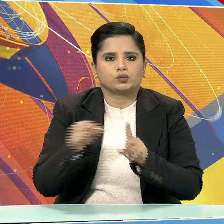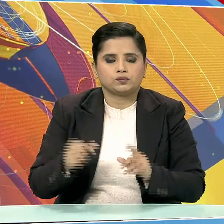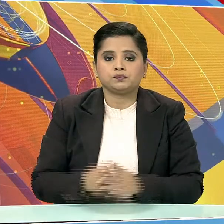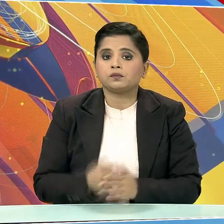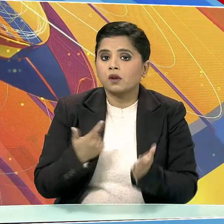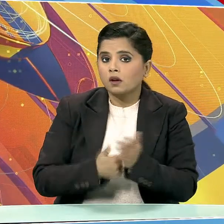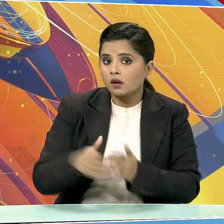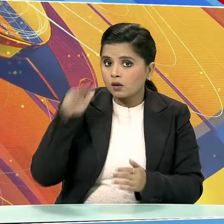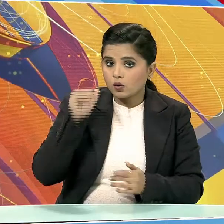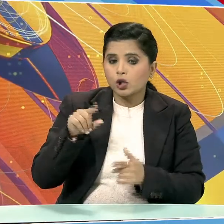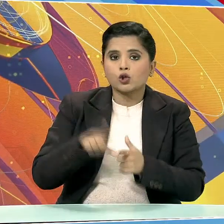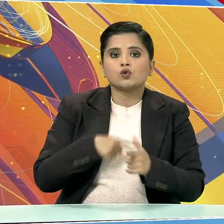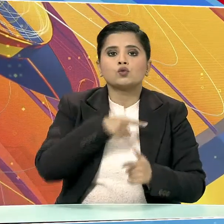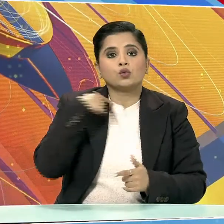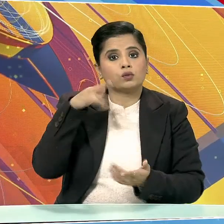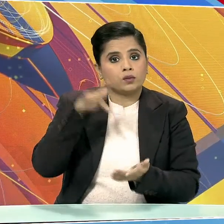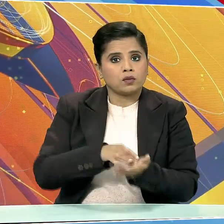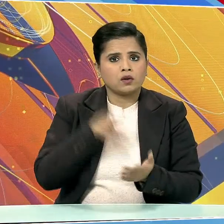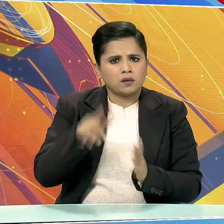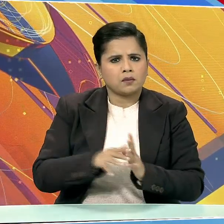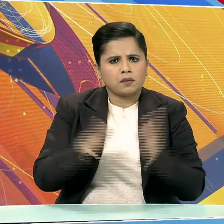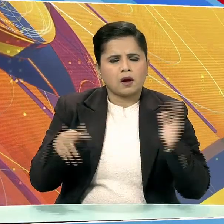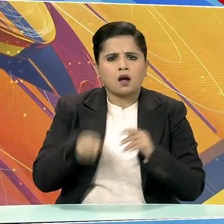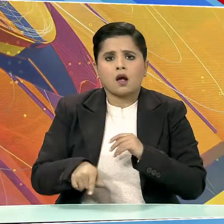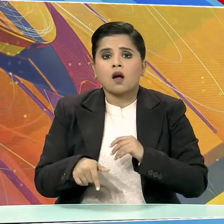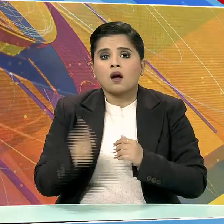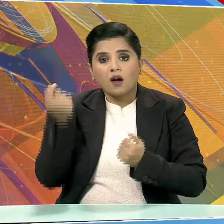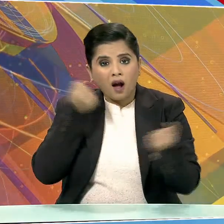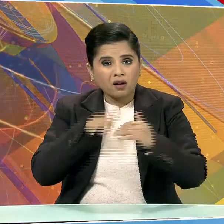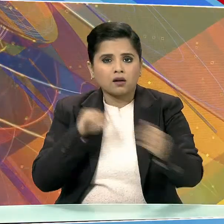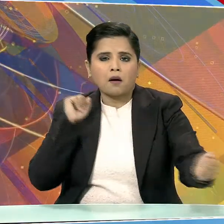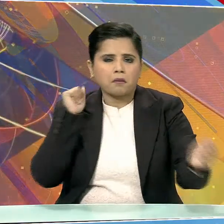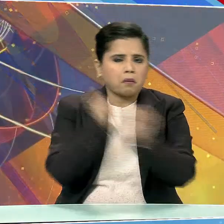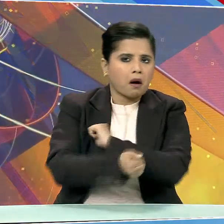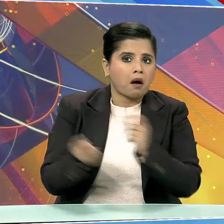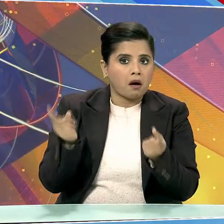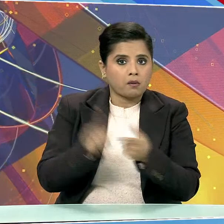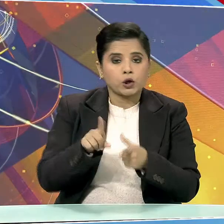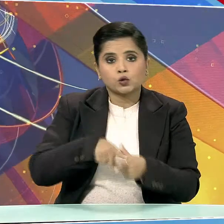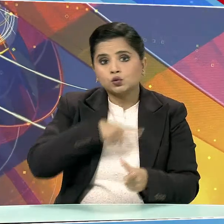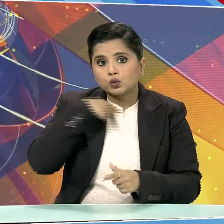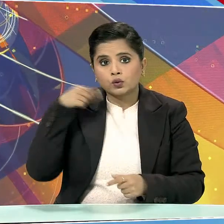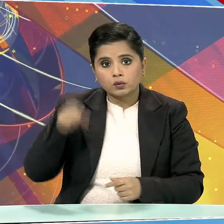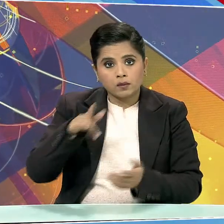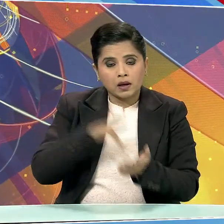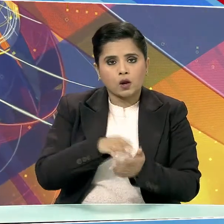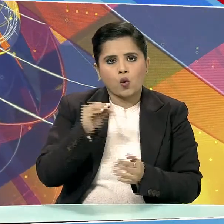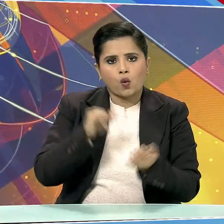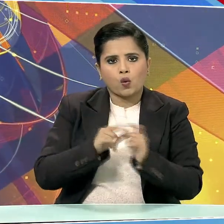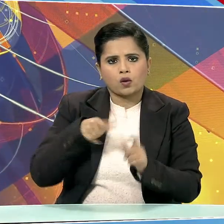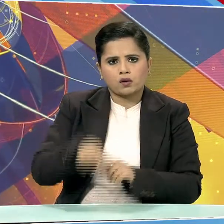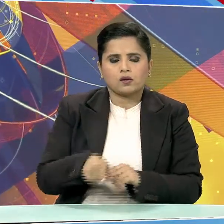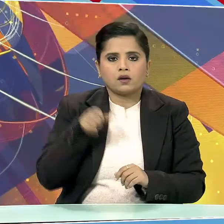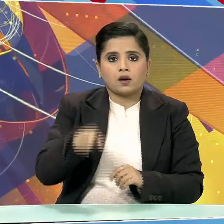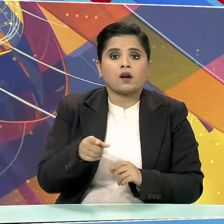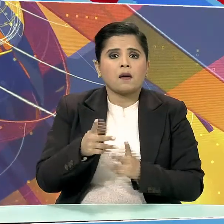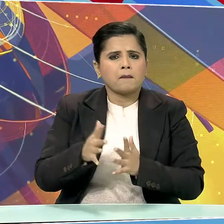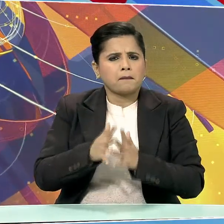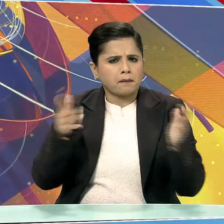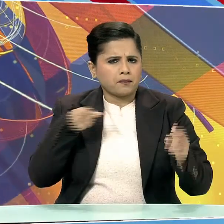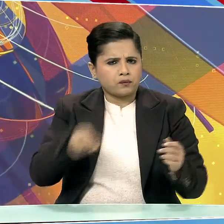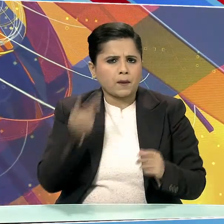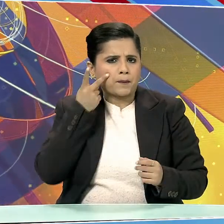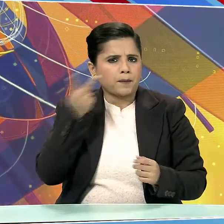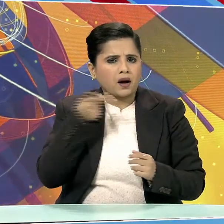राइस्थान के जोदपूर में एक भीशन सडख हाथसा हुआ। जोदपूर से ओसियां जा रही सवारियों से भरी एक